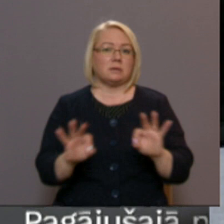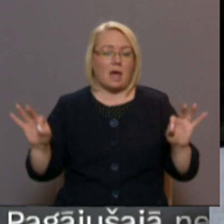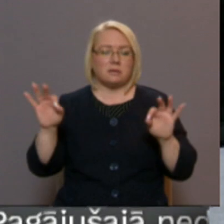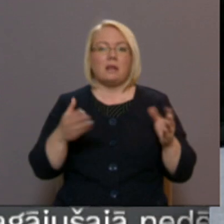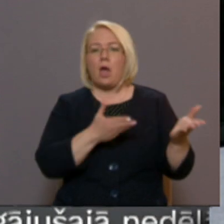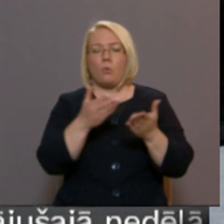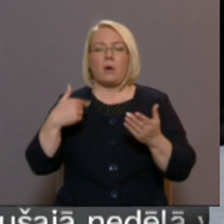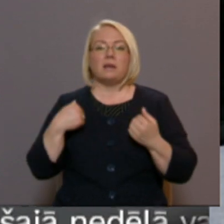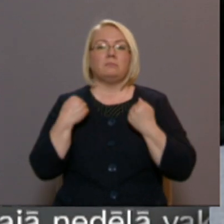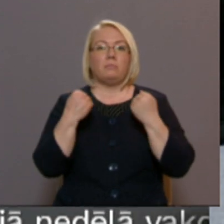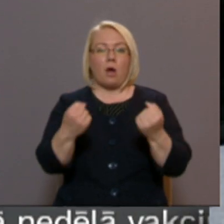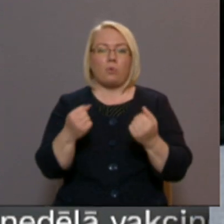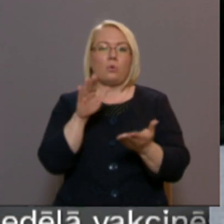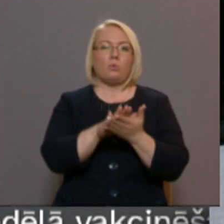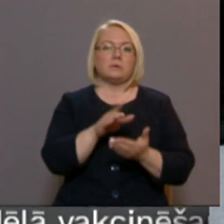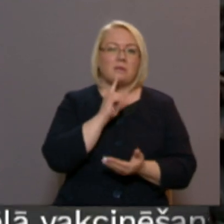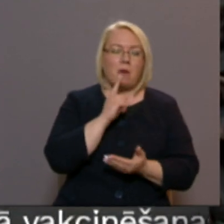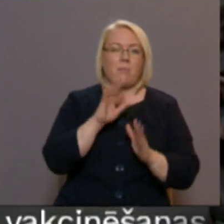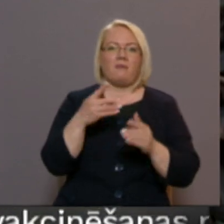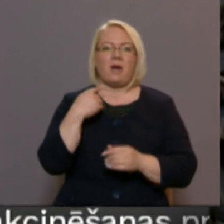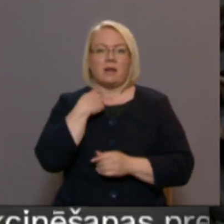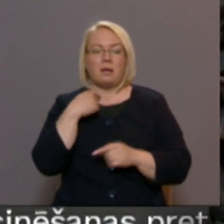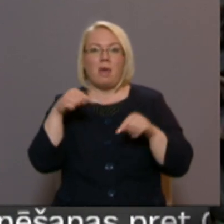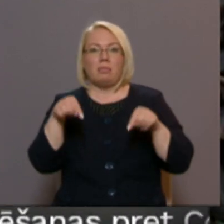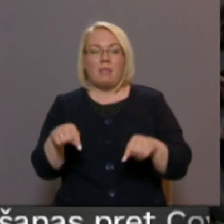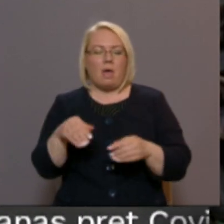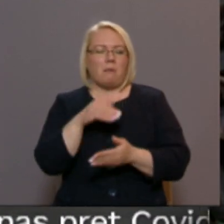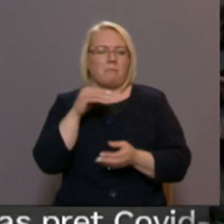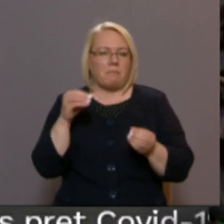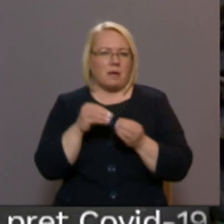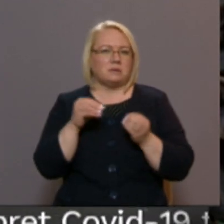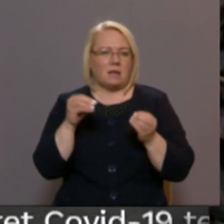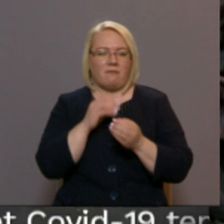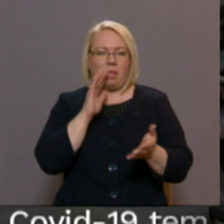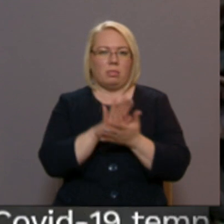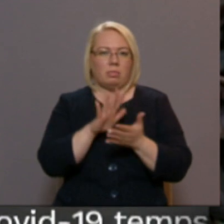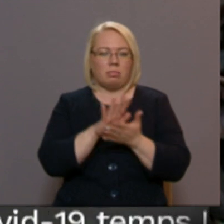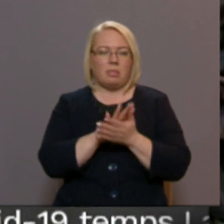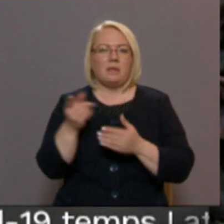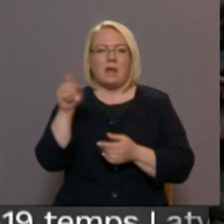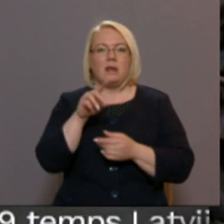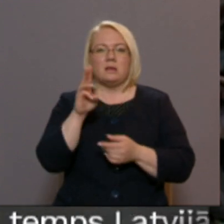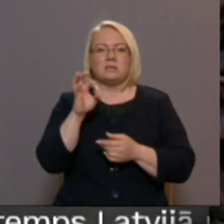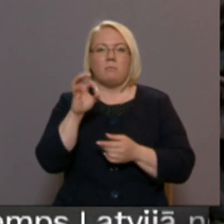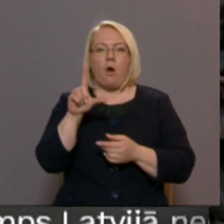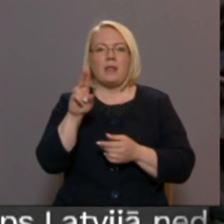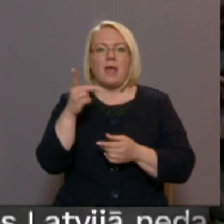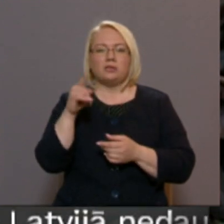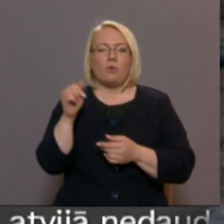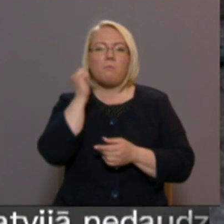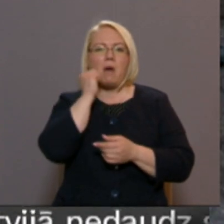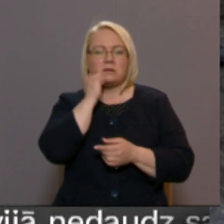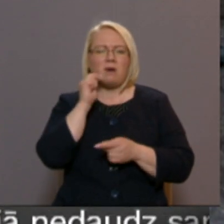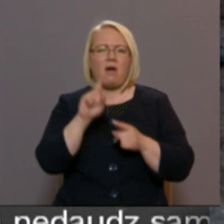lai kurais arī brauktu – uz Liepāju vai Rīgu. Bet šeit pastāvīgi atkritumi ir. Starp Smoļensku un Maskavu šādu vietu arī